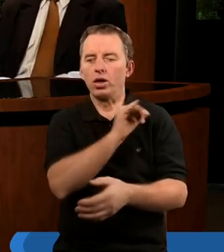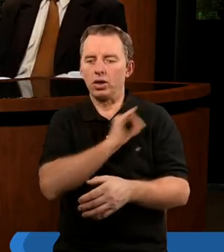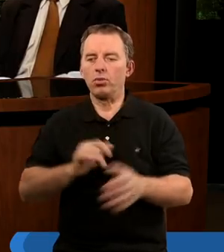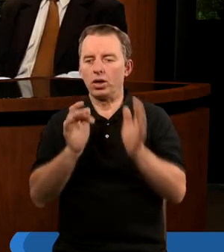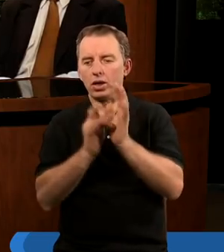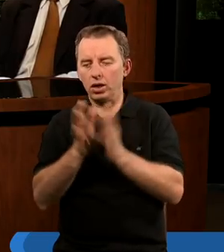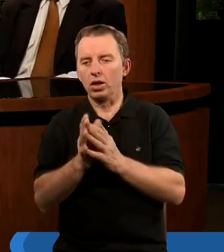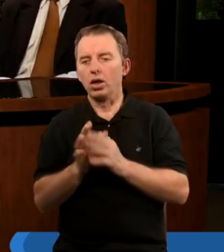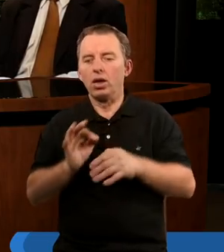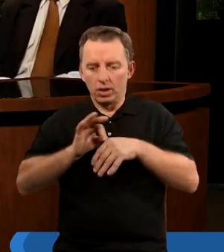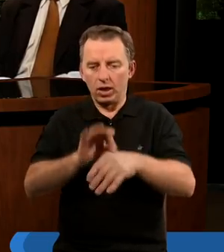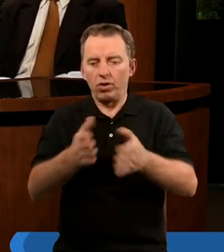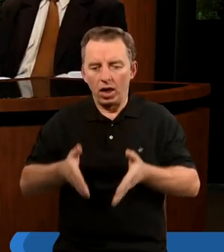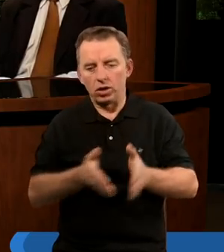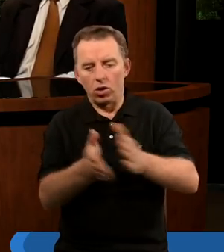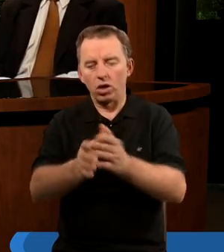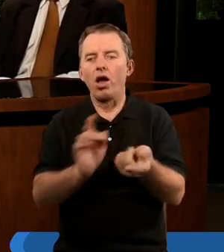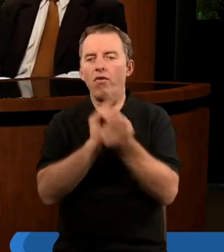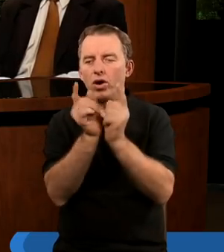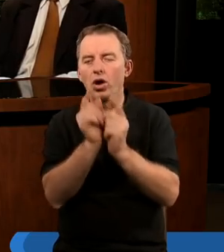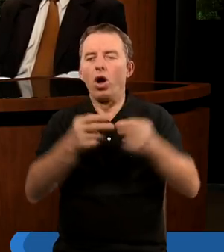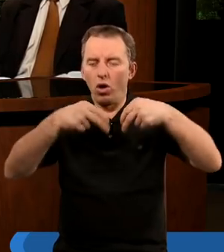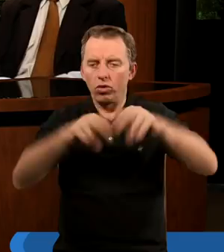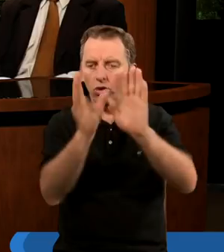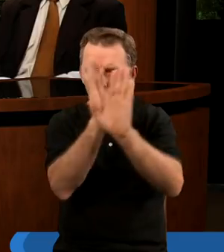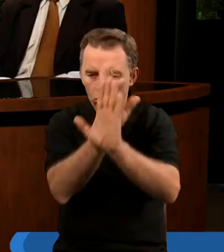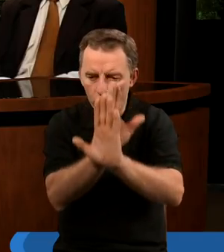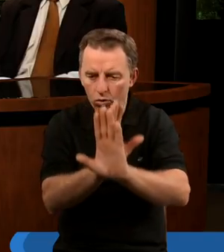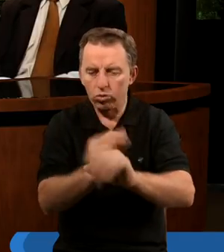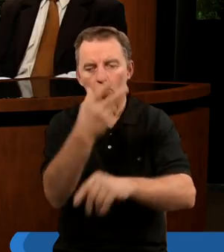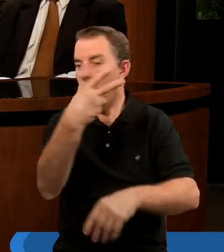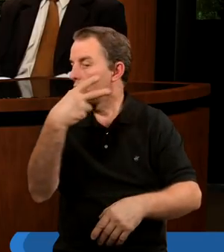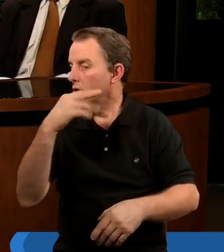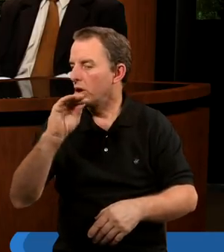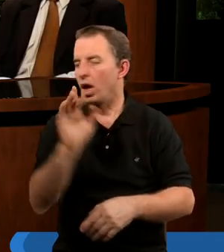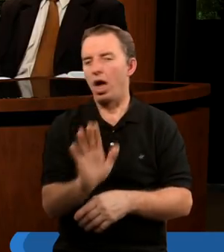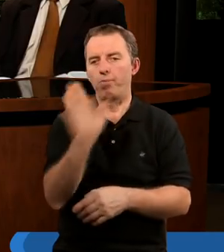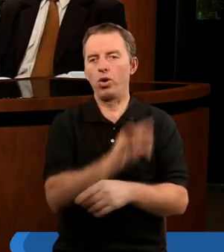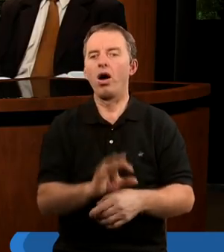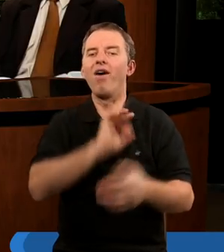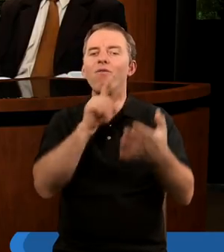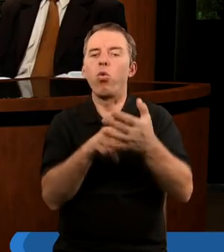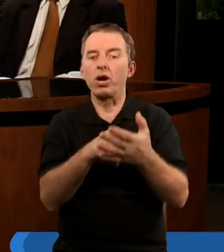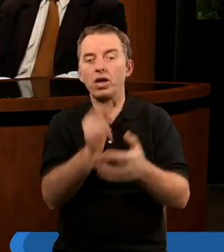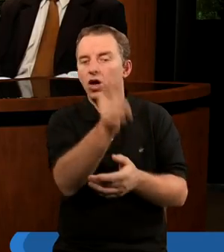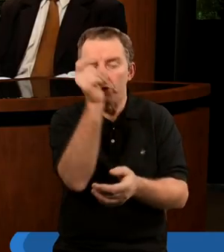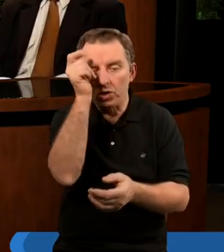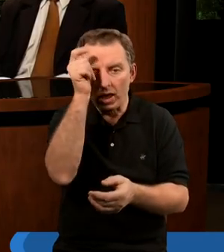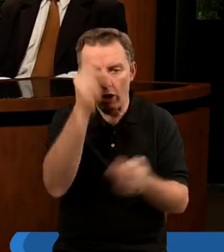chciał nawet samemu Chrystusa skierować na drogi fałszywego nabożeństwa. Innymi słowy, oddawania kultu nie Bogu, a właśnie jemu,